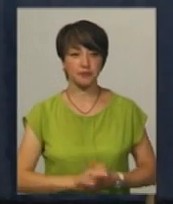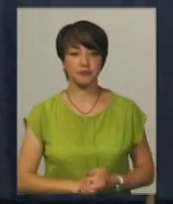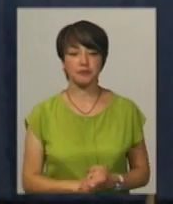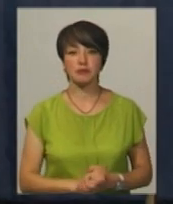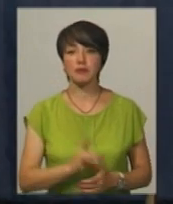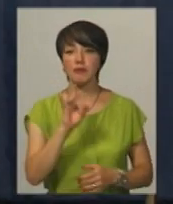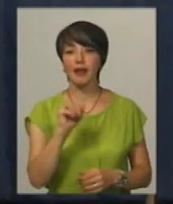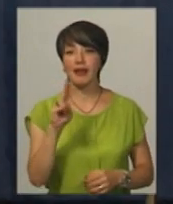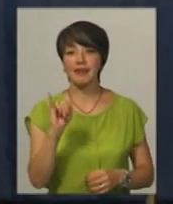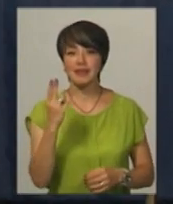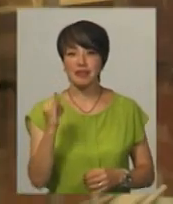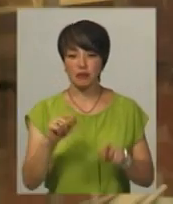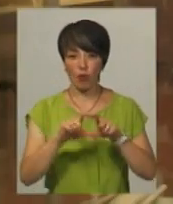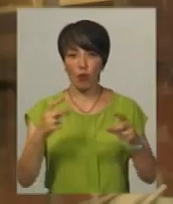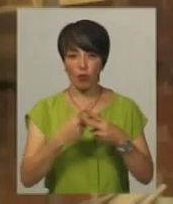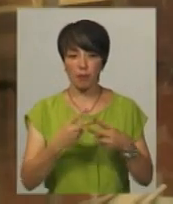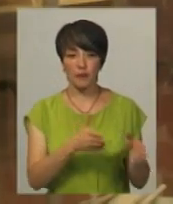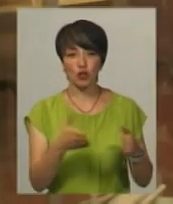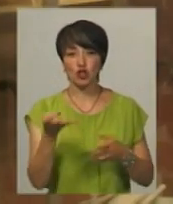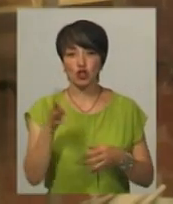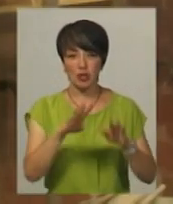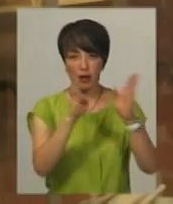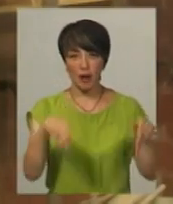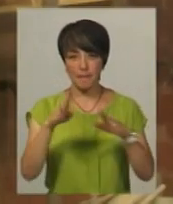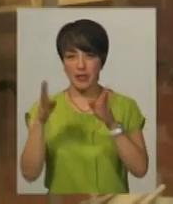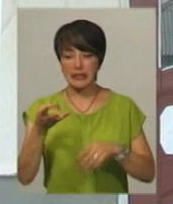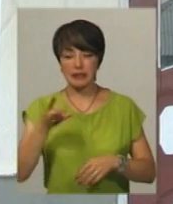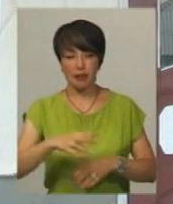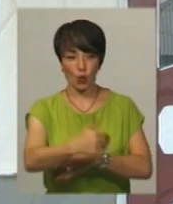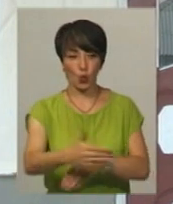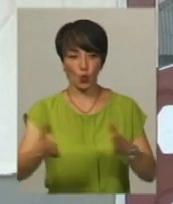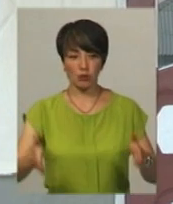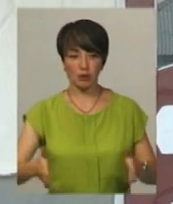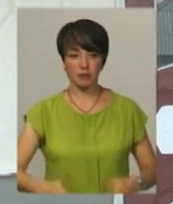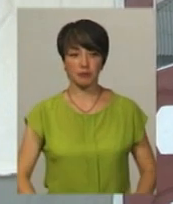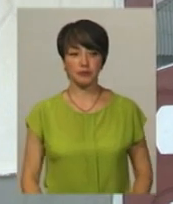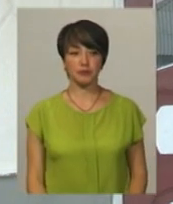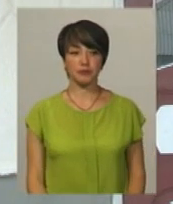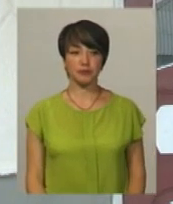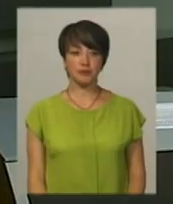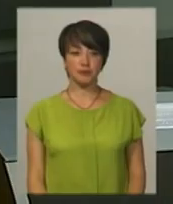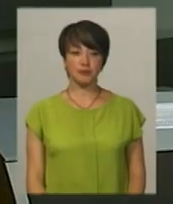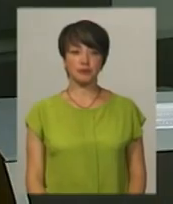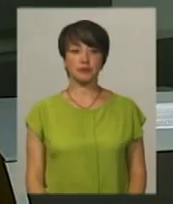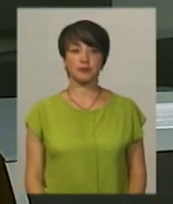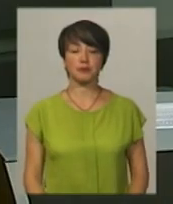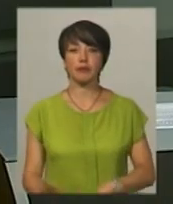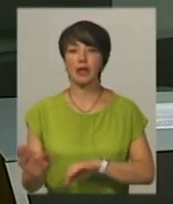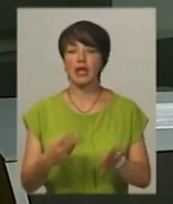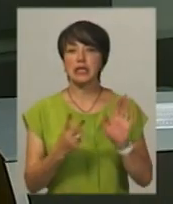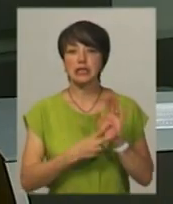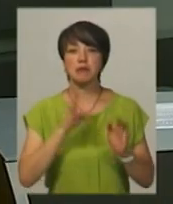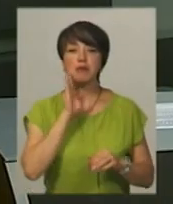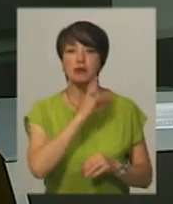У Рейківецькій колонії для голосування відготували 4 кабінки і 3 орни. Михайло Жойла, Віктор Кривий – Новини. Сім